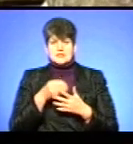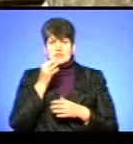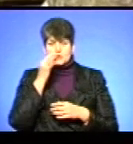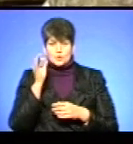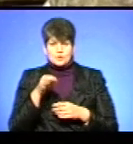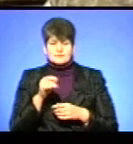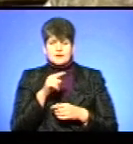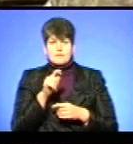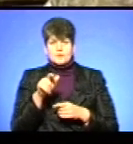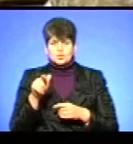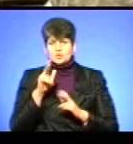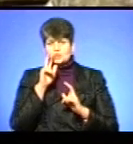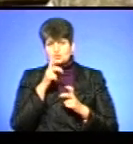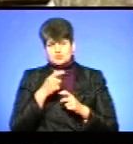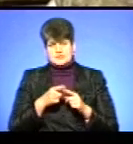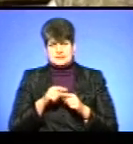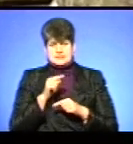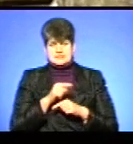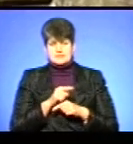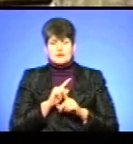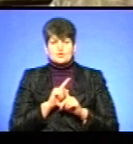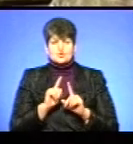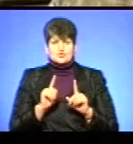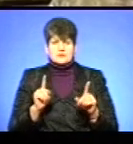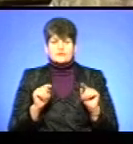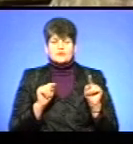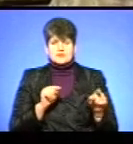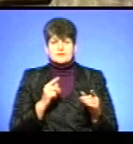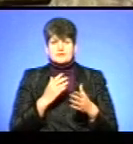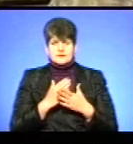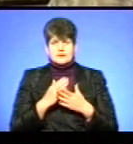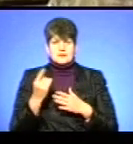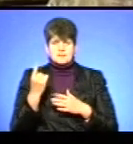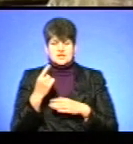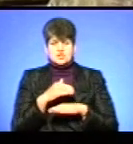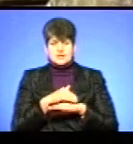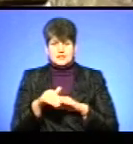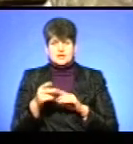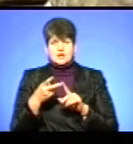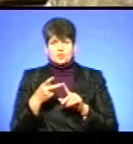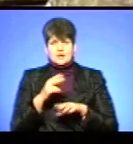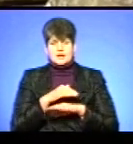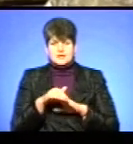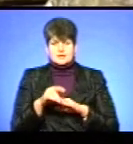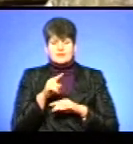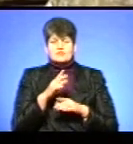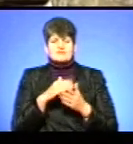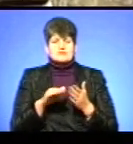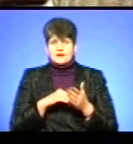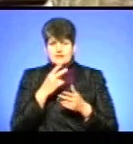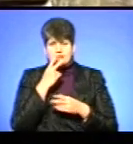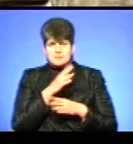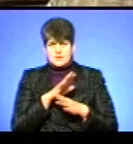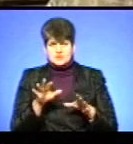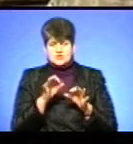там люди скучили за цим всім, тому що особливо тих, які знаходяться на першій лінії, на другій лінії, там вони взагалі не бачать